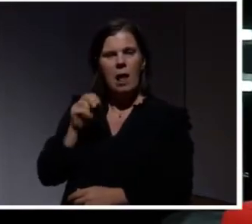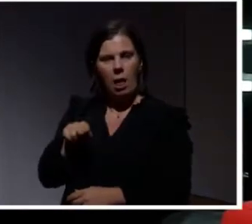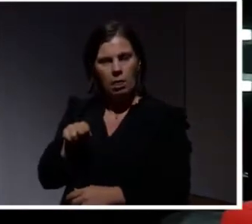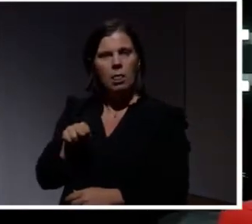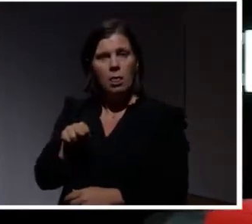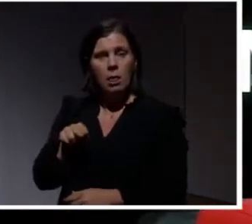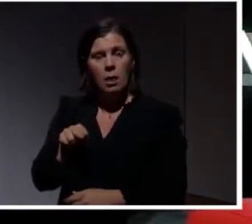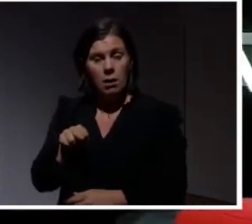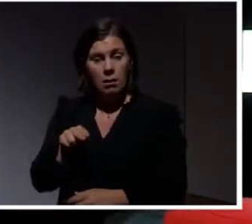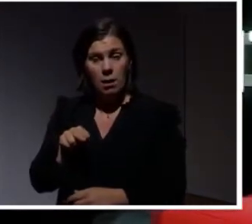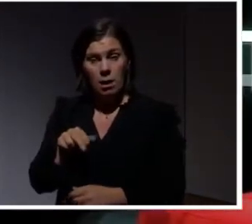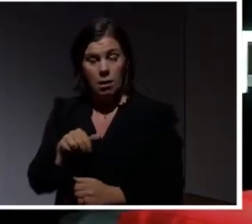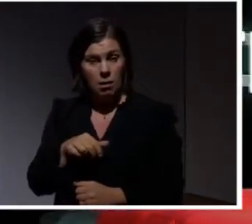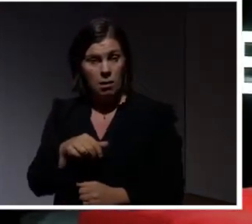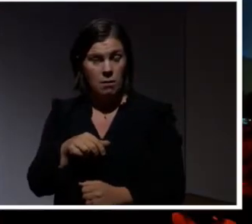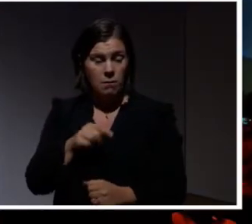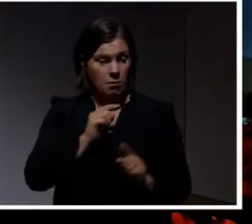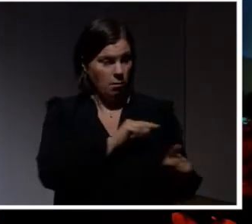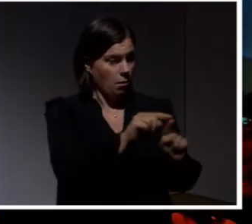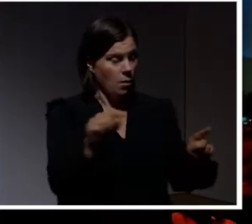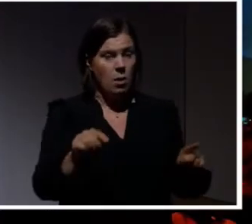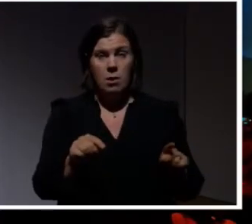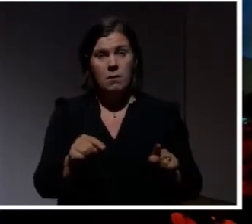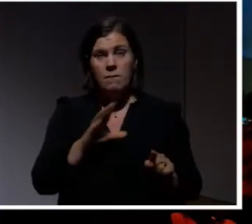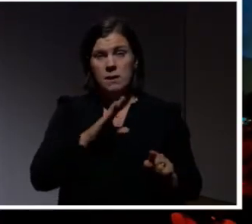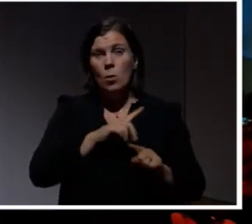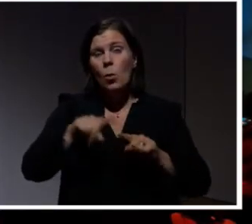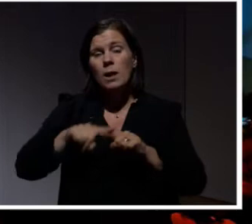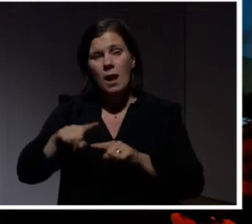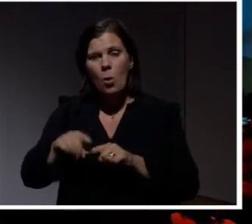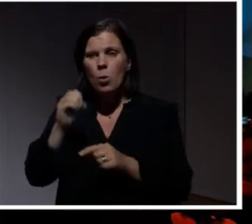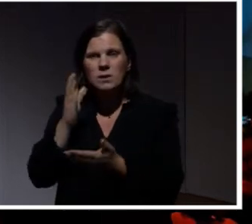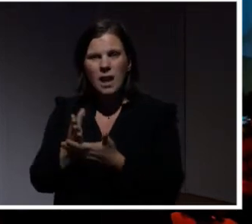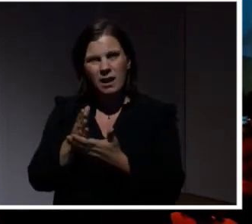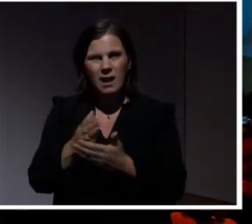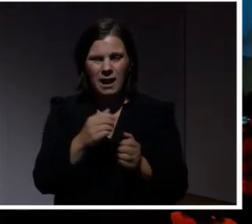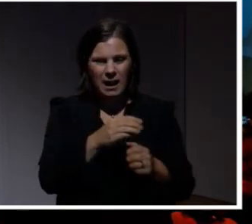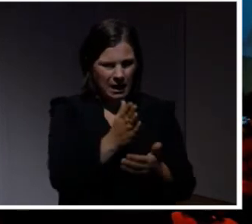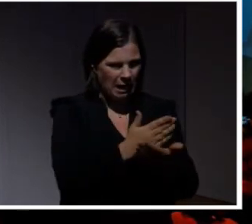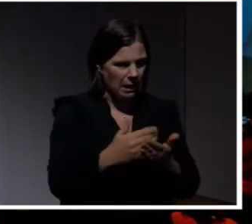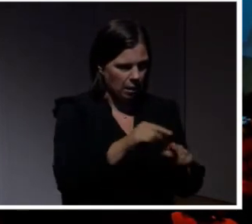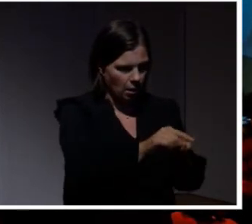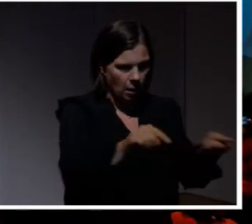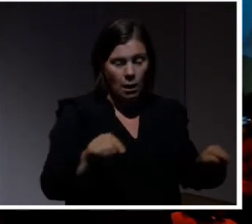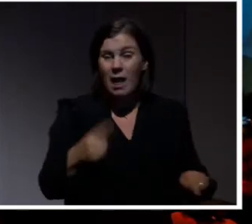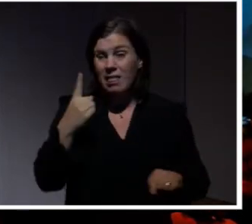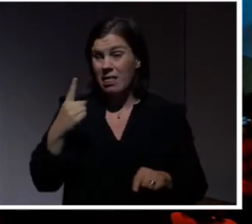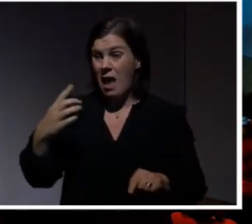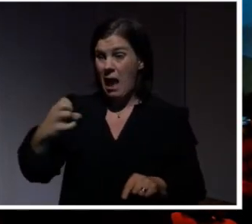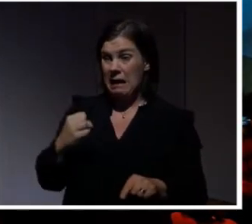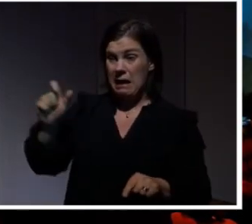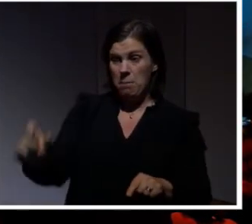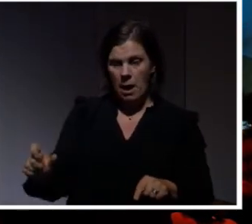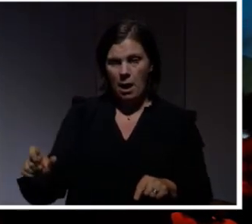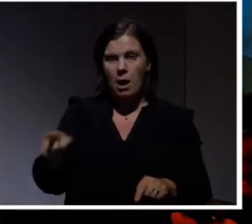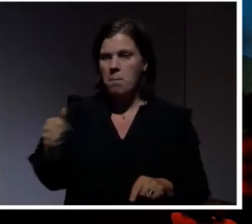Med inte mer än en enda osäker enhet. är ju så här, det är det som är så orättvist med det här med informationssäkerhet. En angripare behöver